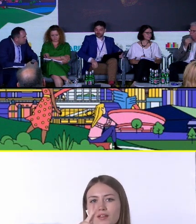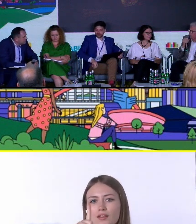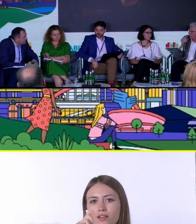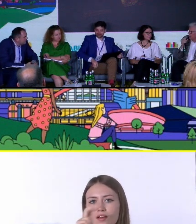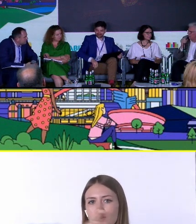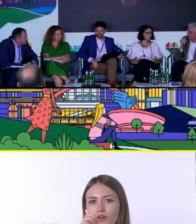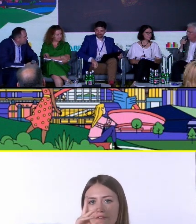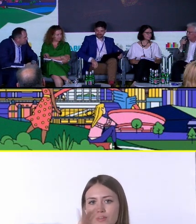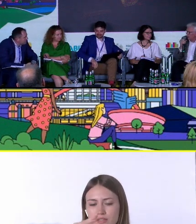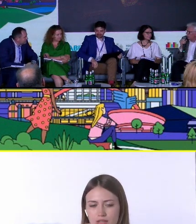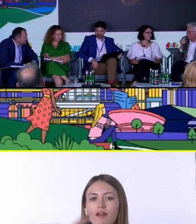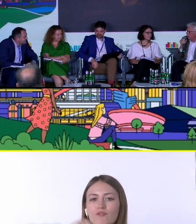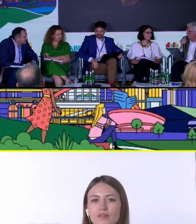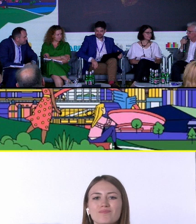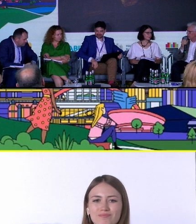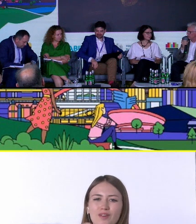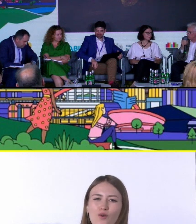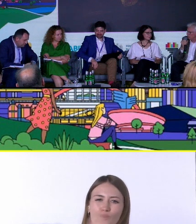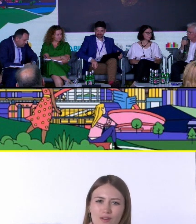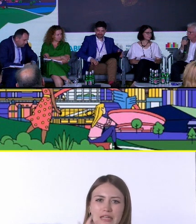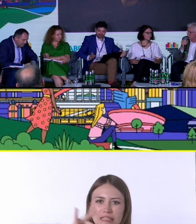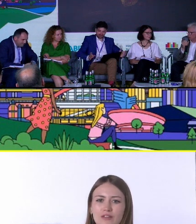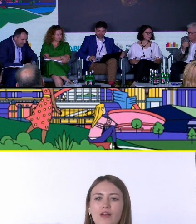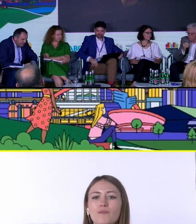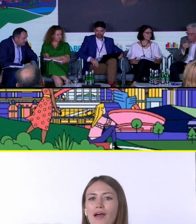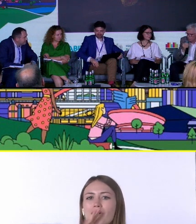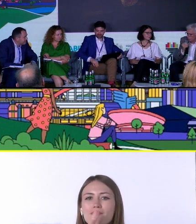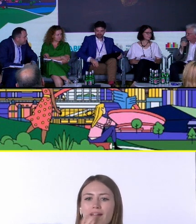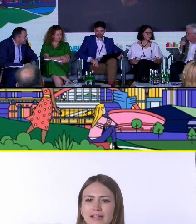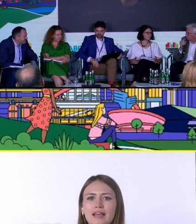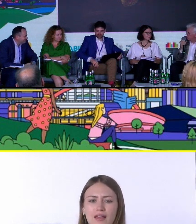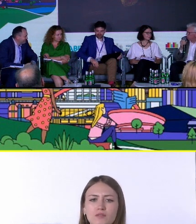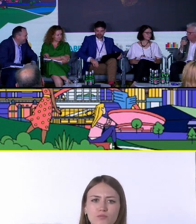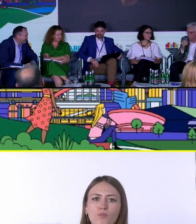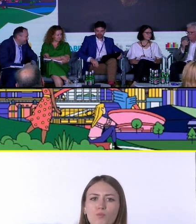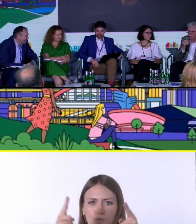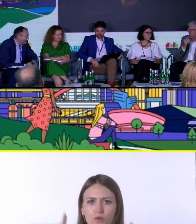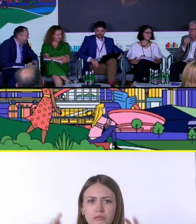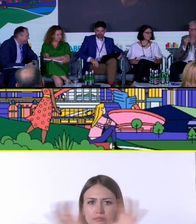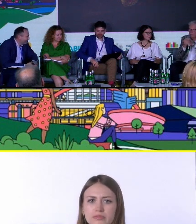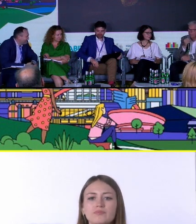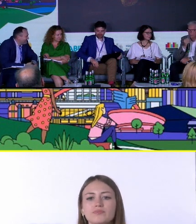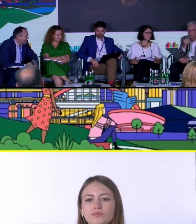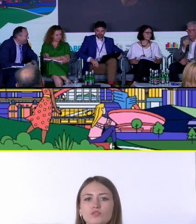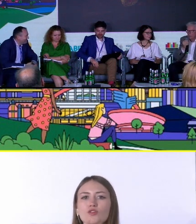pandemii. Amerykańska ekipa bardzo pragnęła złożyć ten most, bo świetnie by wyglądał, jakby tak spadł do wody.